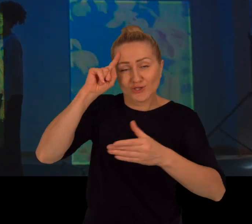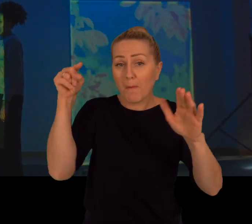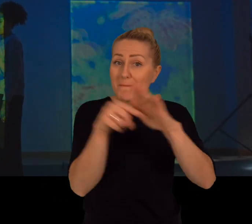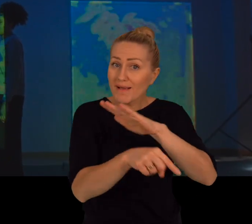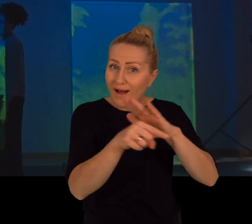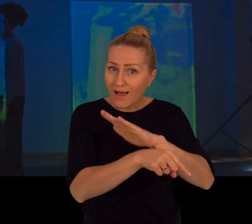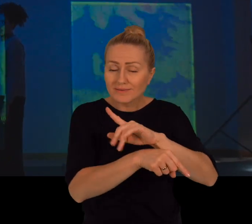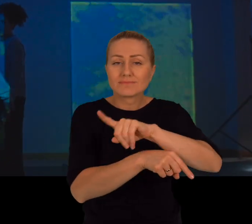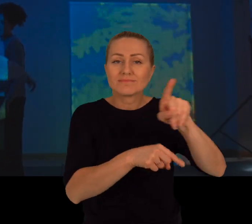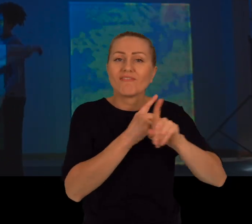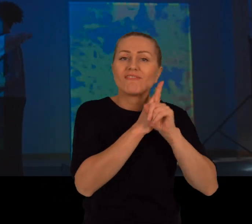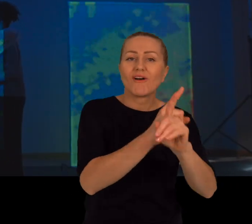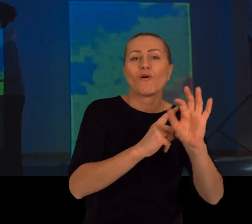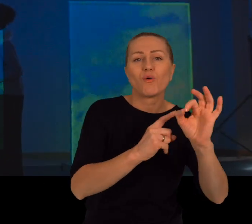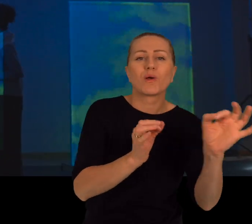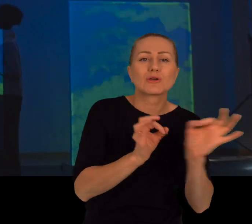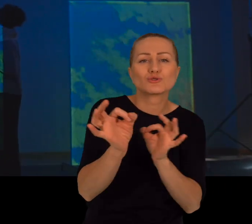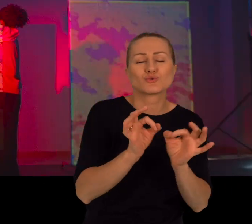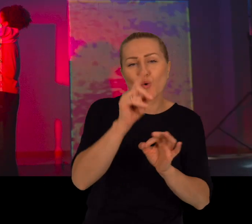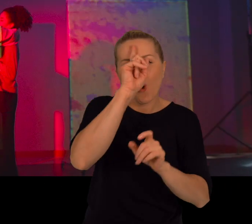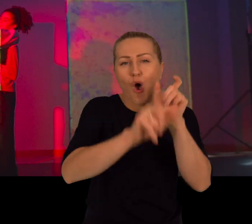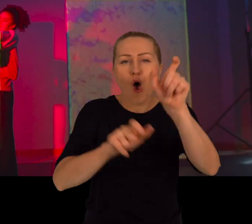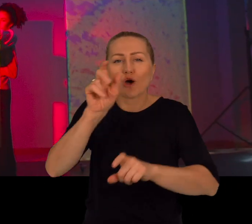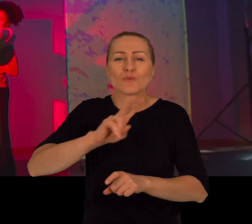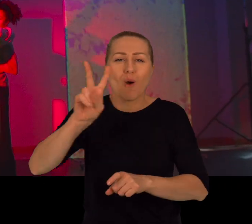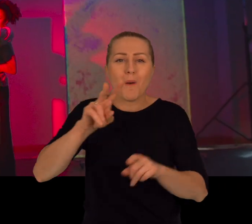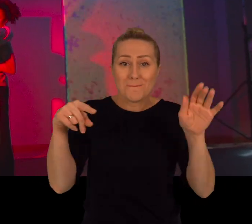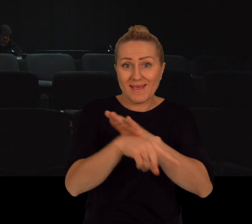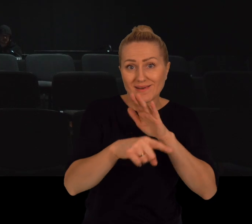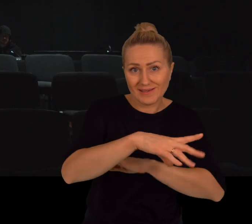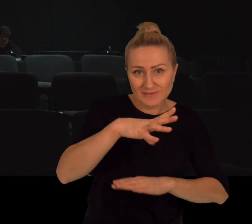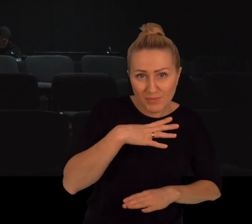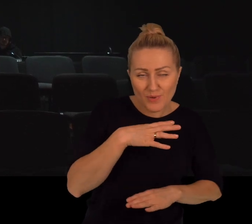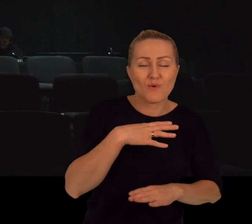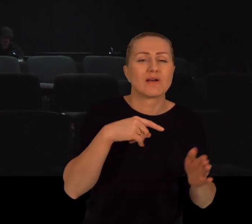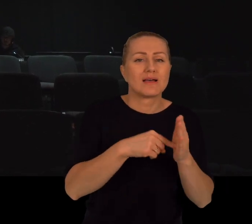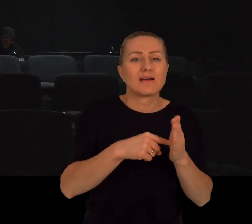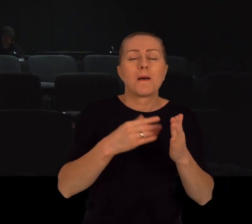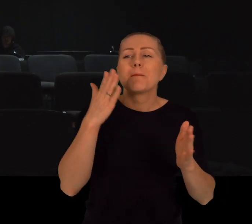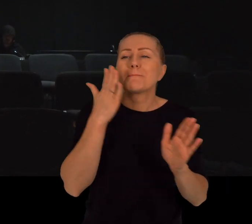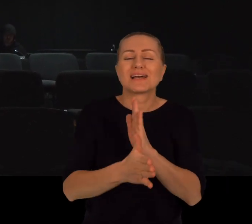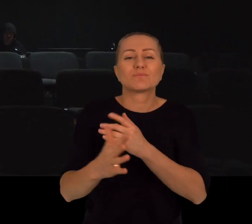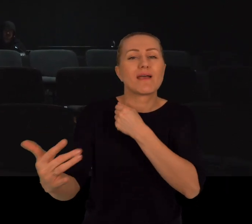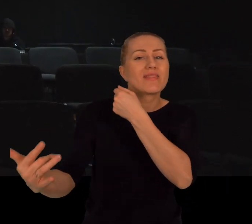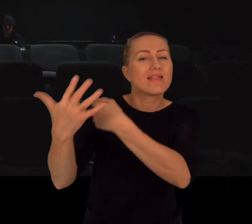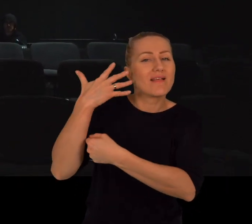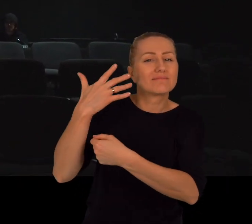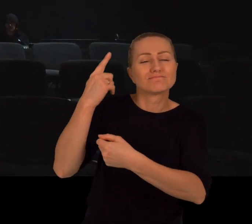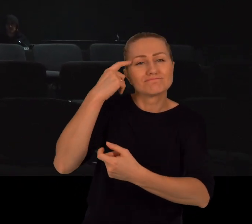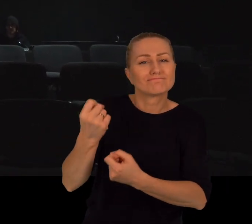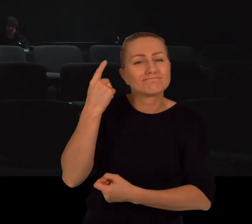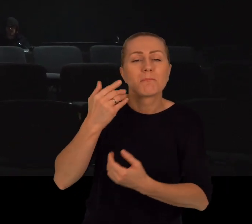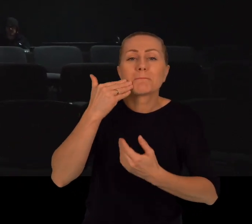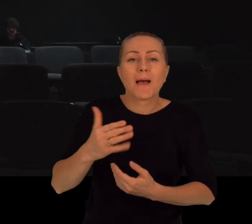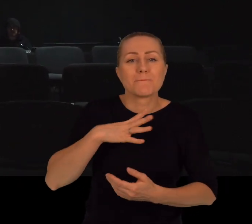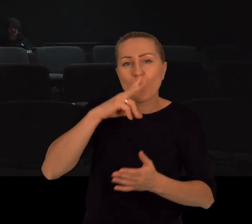We history of migrants. With the inspiration of the people